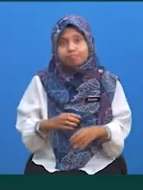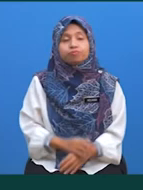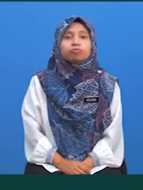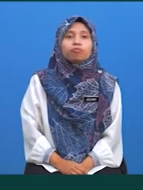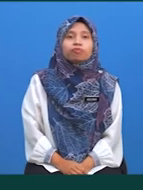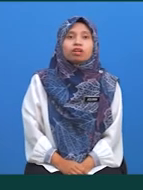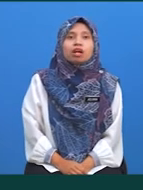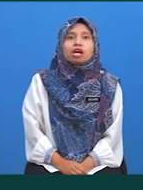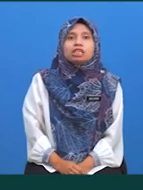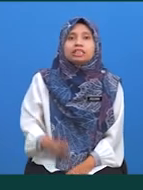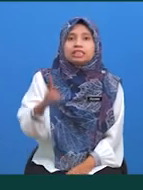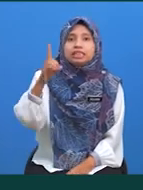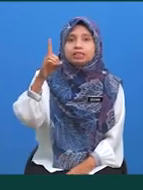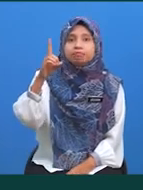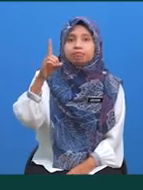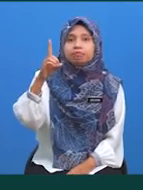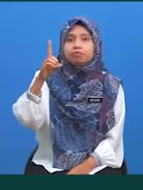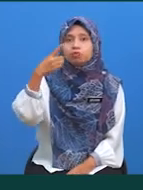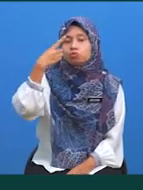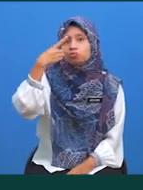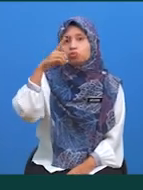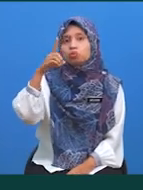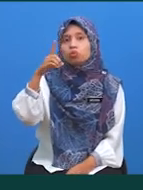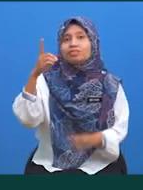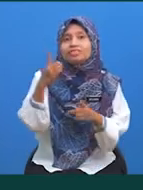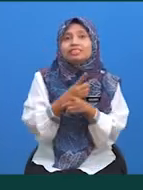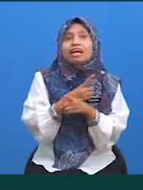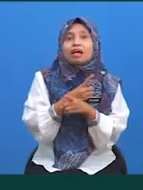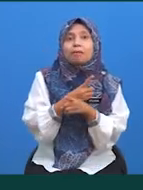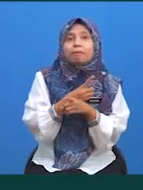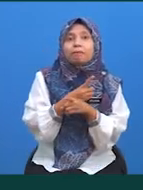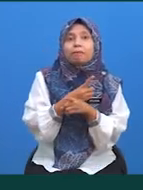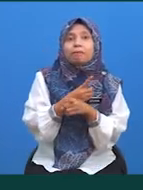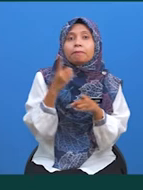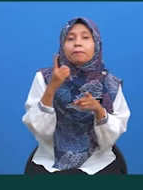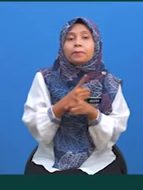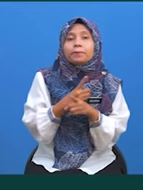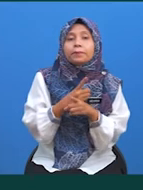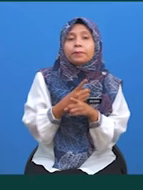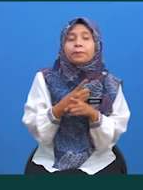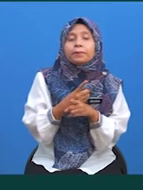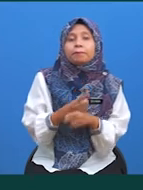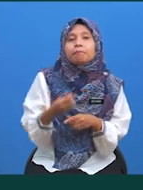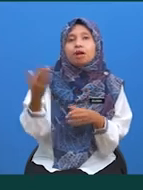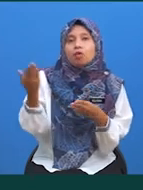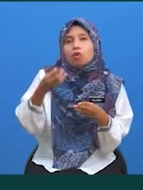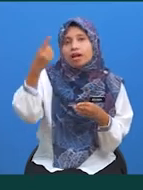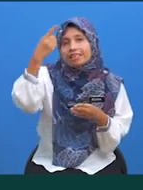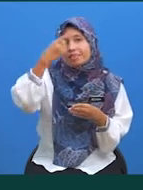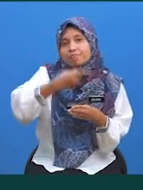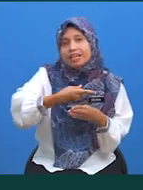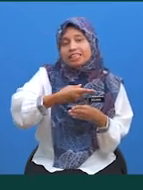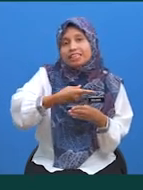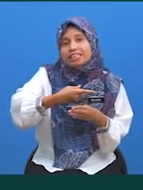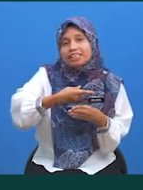Huruf D untuk darab Darab bawa depan Huruf